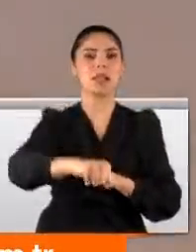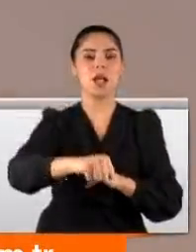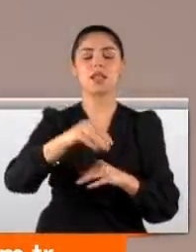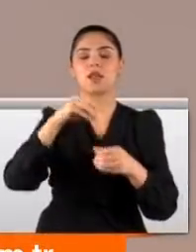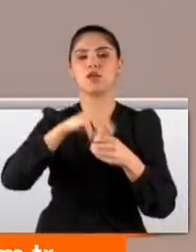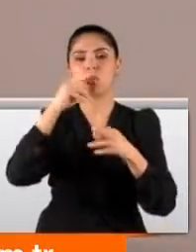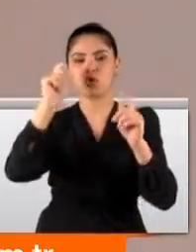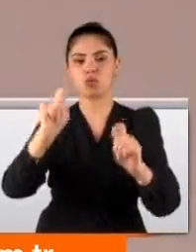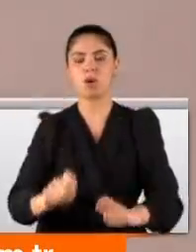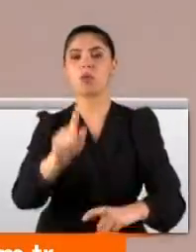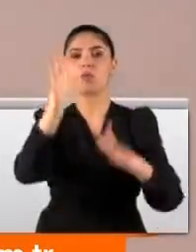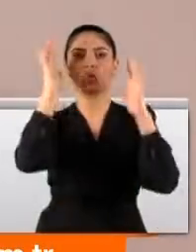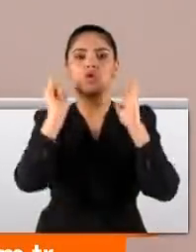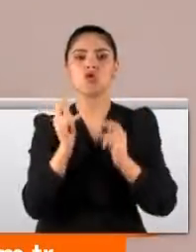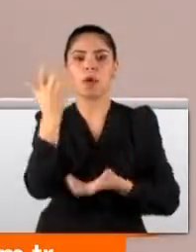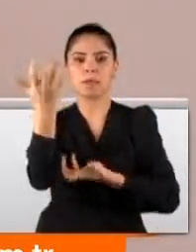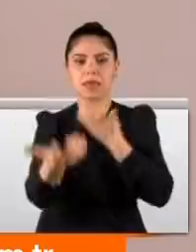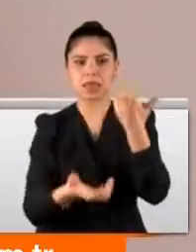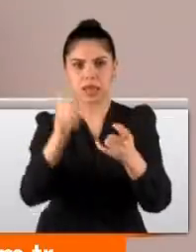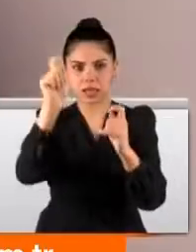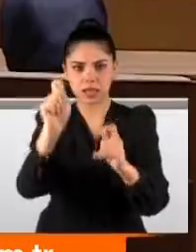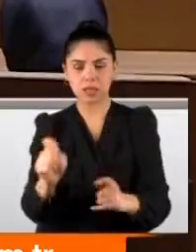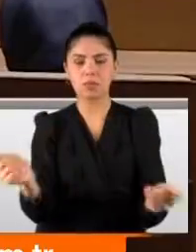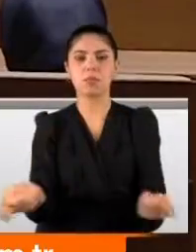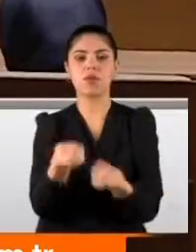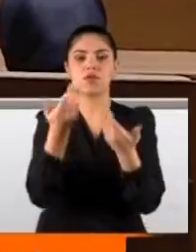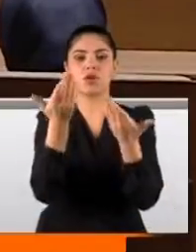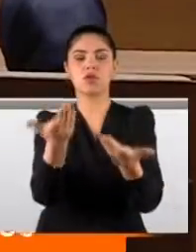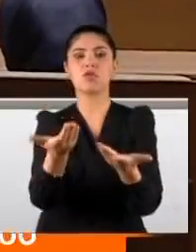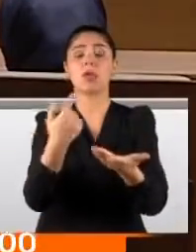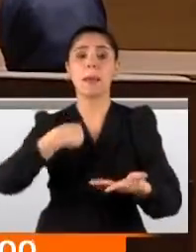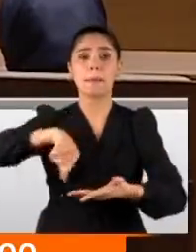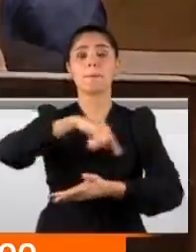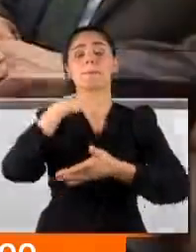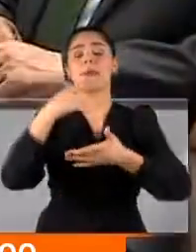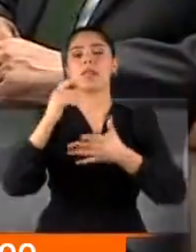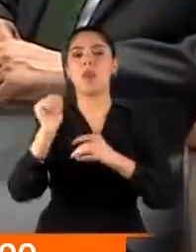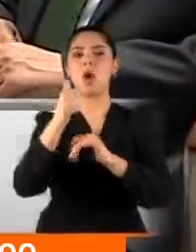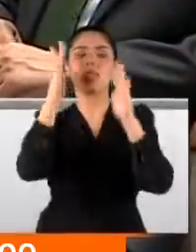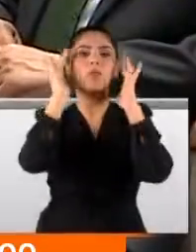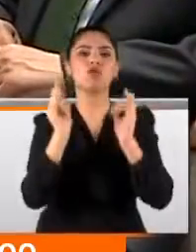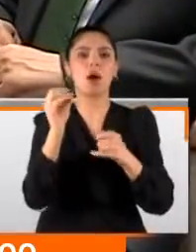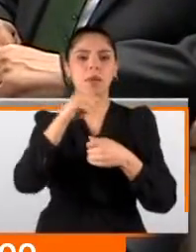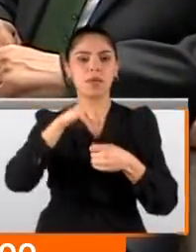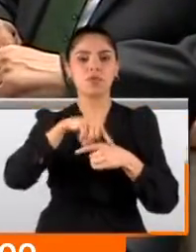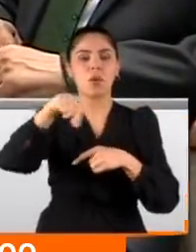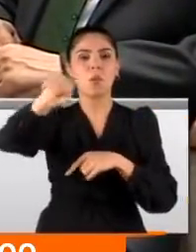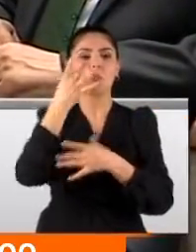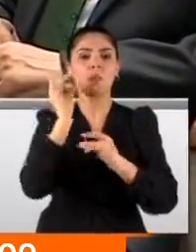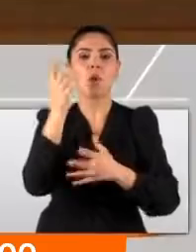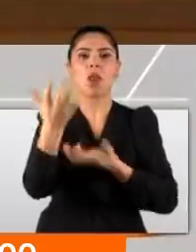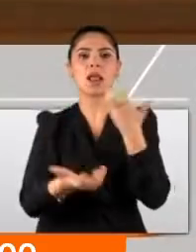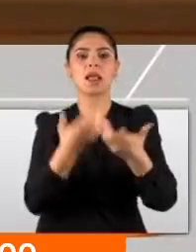Larnaka'da bulunan cami kundaklanarak yakılmaya çalışıldı. Mabetlerimizin üzerinde bu tür sabotajlara